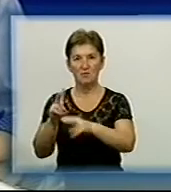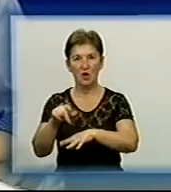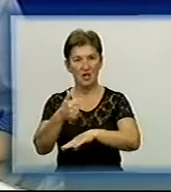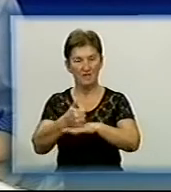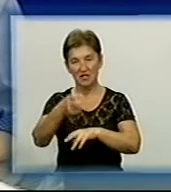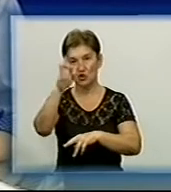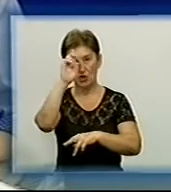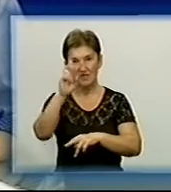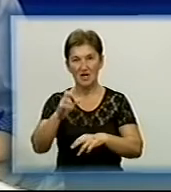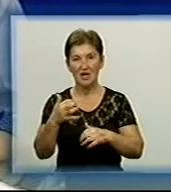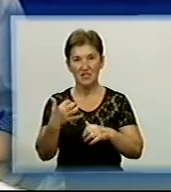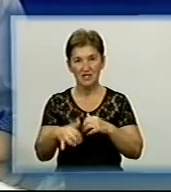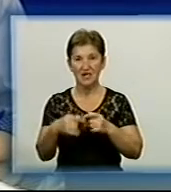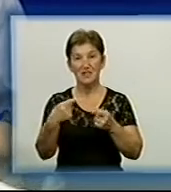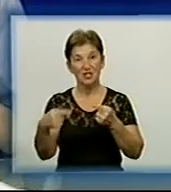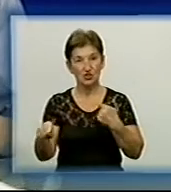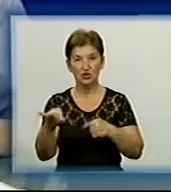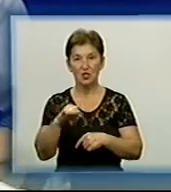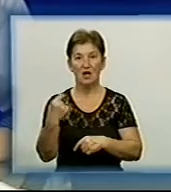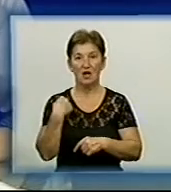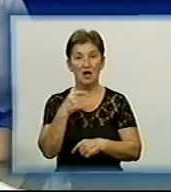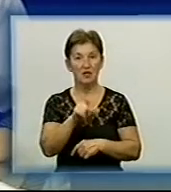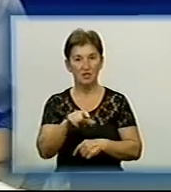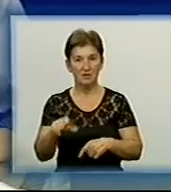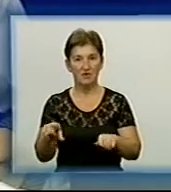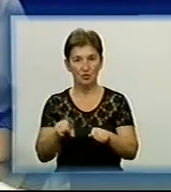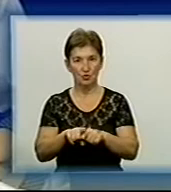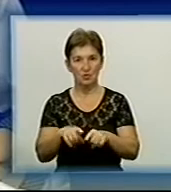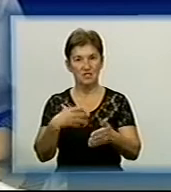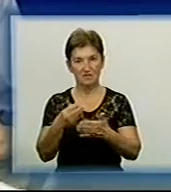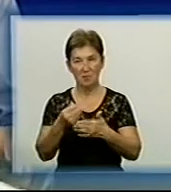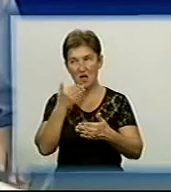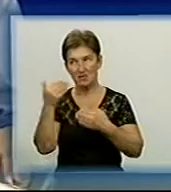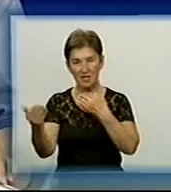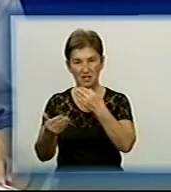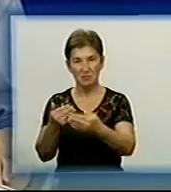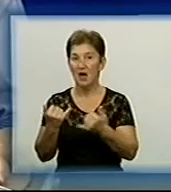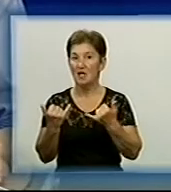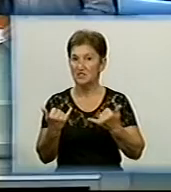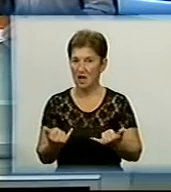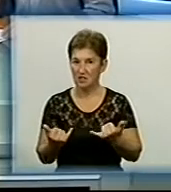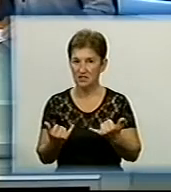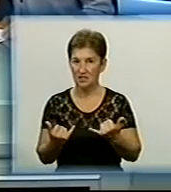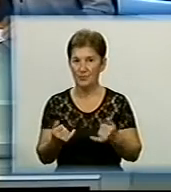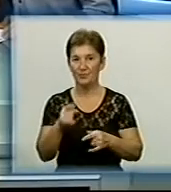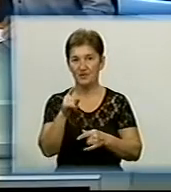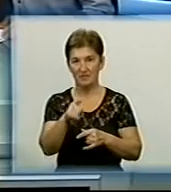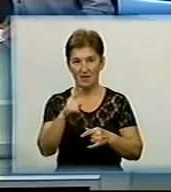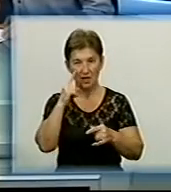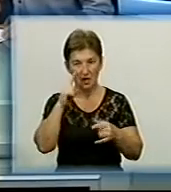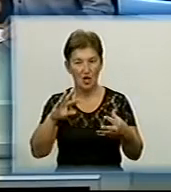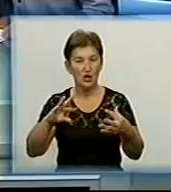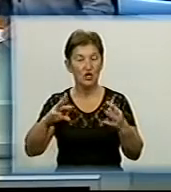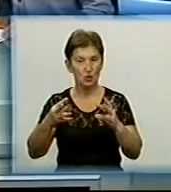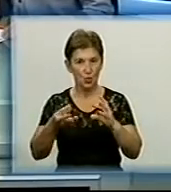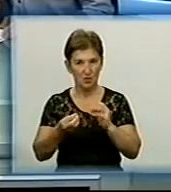держави І серед інших, і Кіровоградщина теж відзначила своїми зверненнями Але зараз ви їх резюмуєте, наскільки